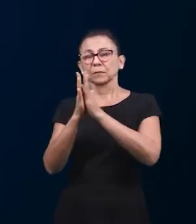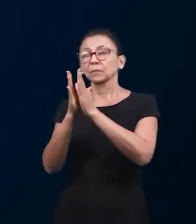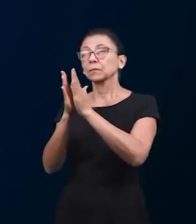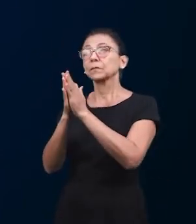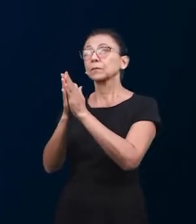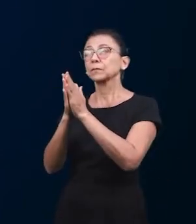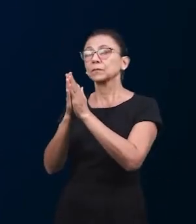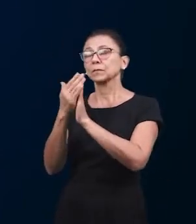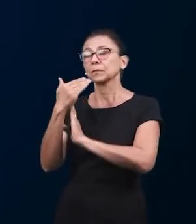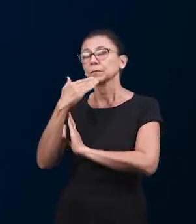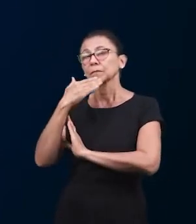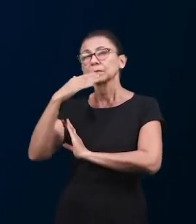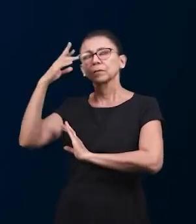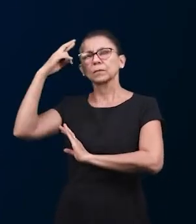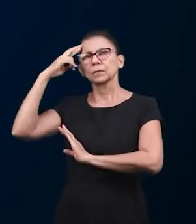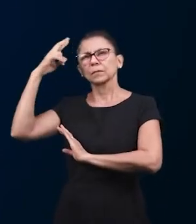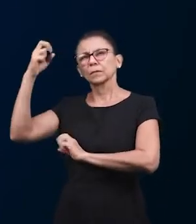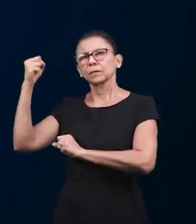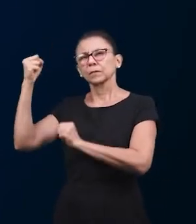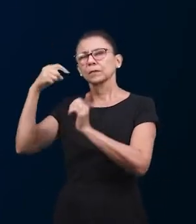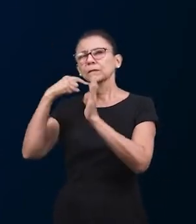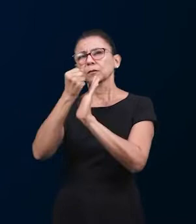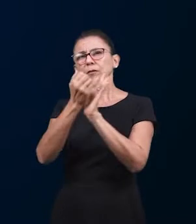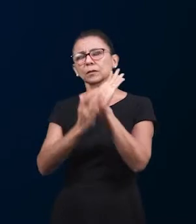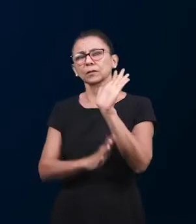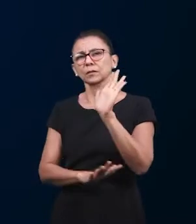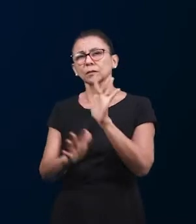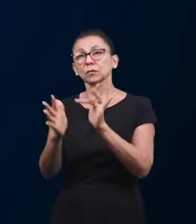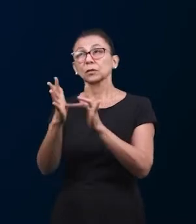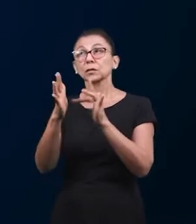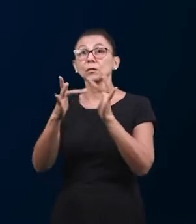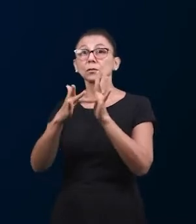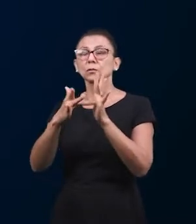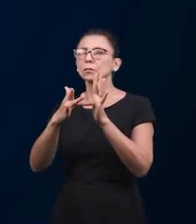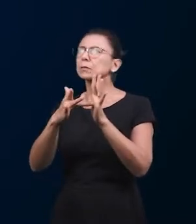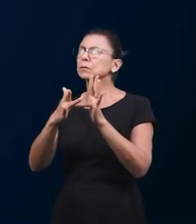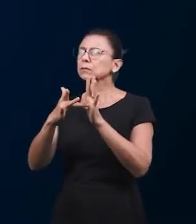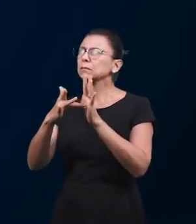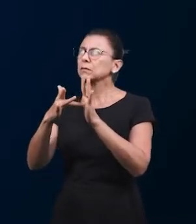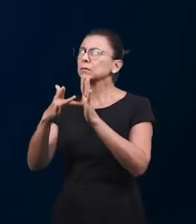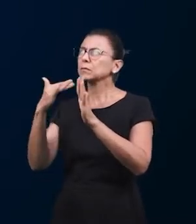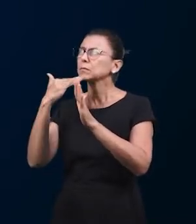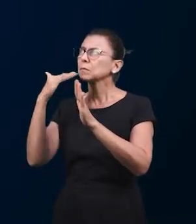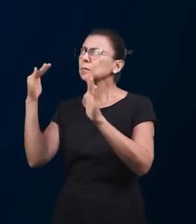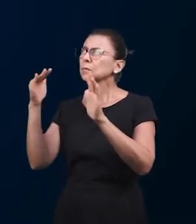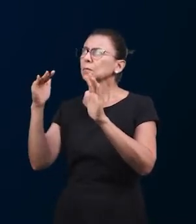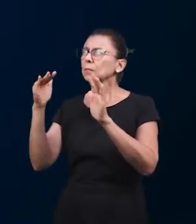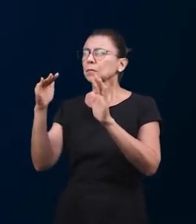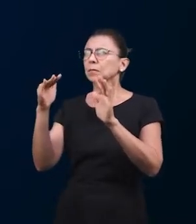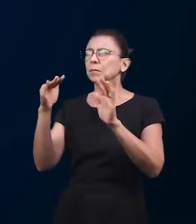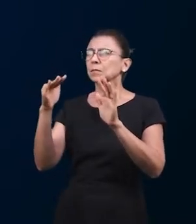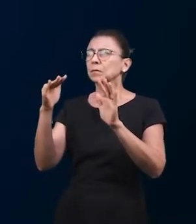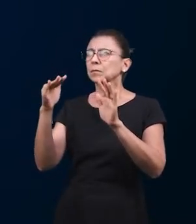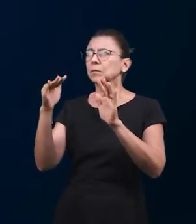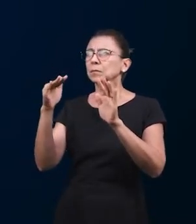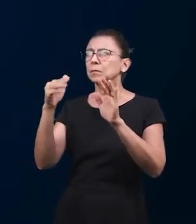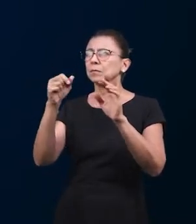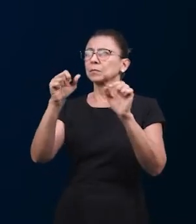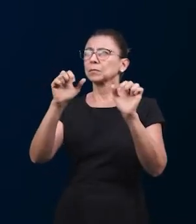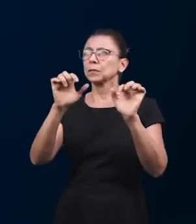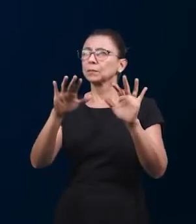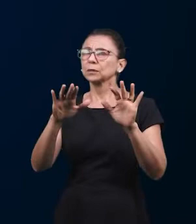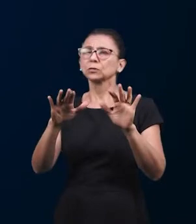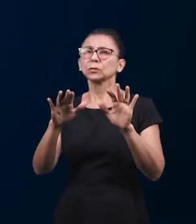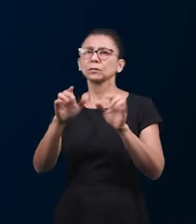и Отец, мы взываем к Тебе, Господь, и просим Тебя, Господь, через силу крови Иисуса, даруй нам благословения в